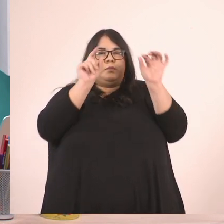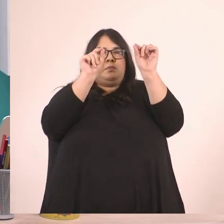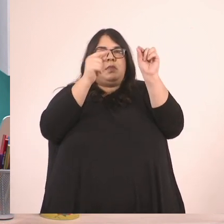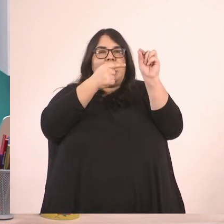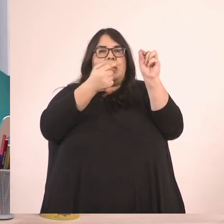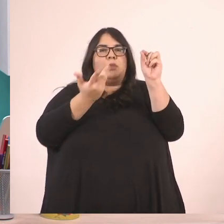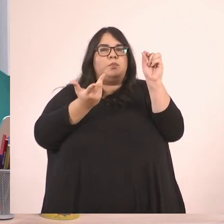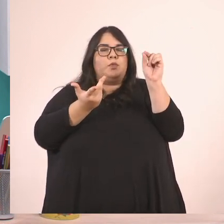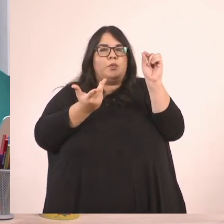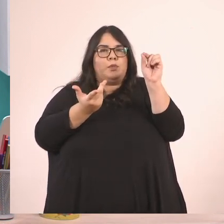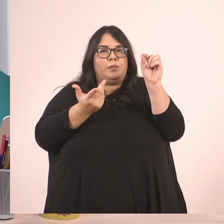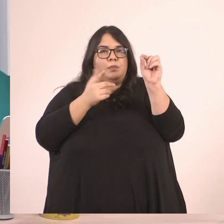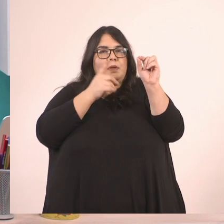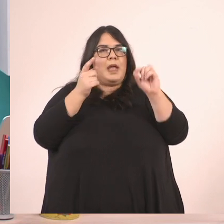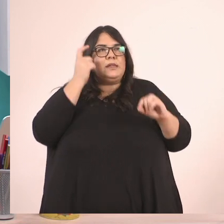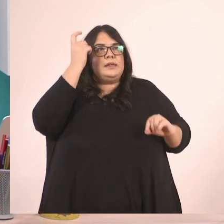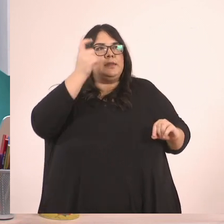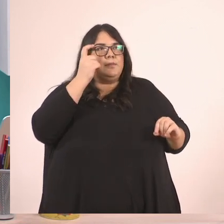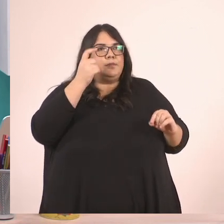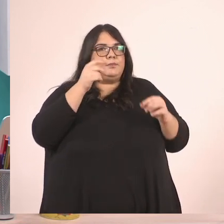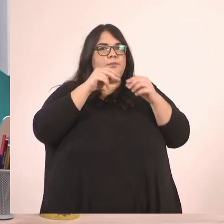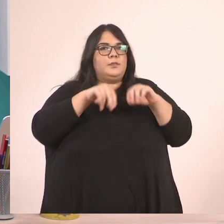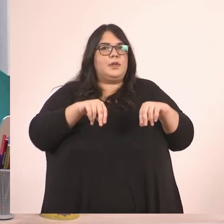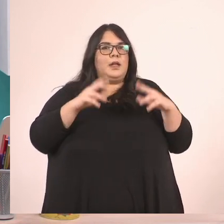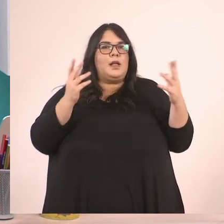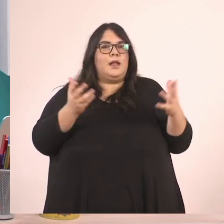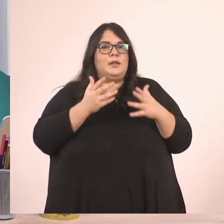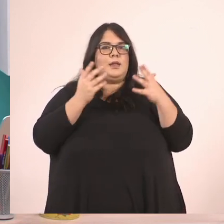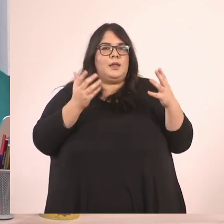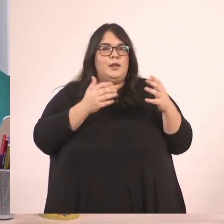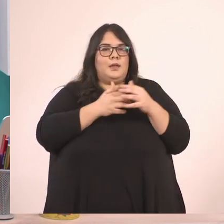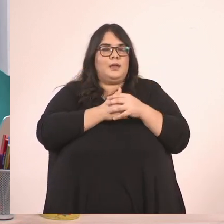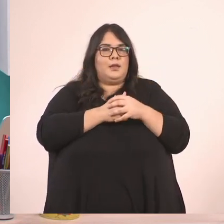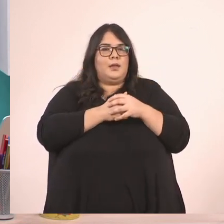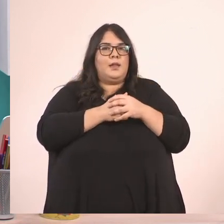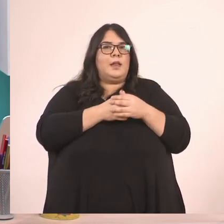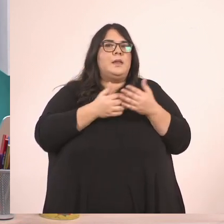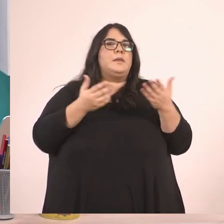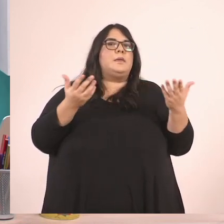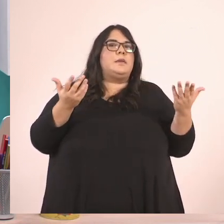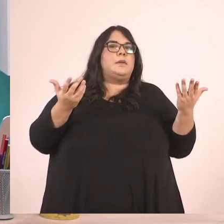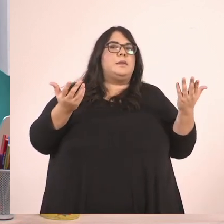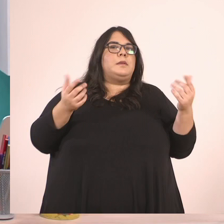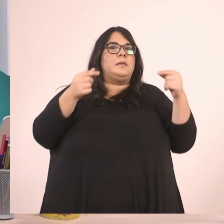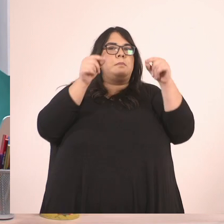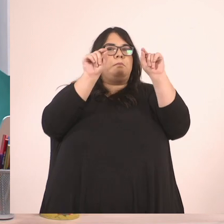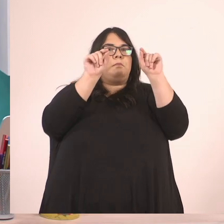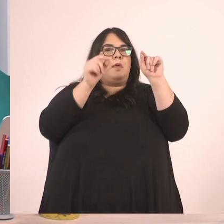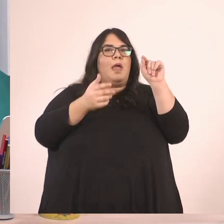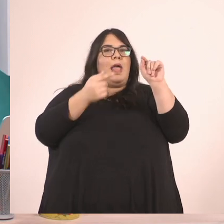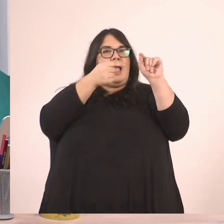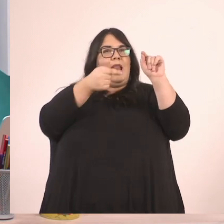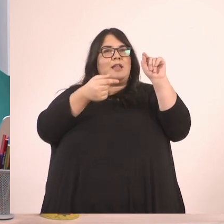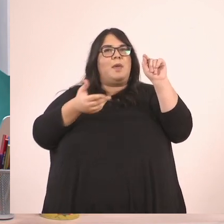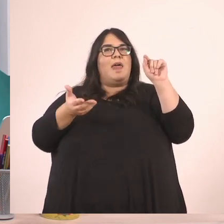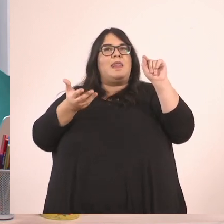Θα πρέπει να σκεφτούμε κάτι πριν να απαντήσουμε ότι δεν υπάρχει κάποιο κλάσμα ανάμεσα στα